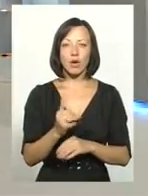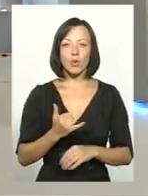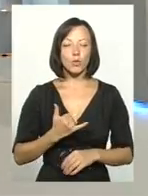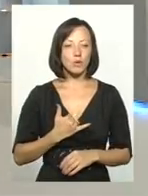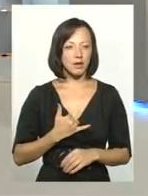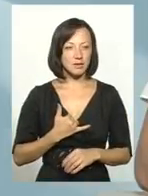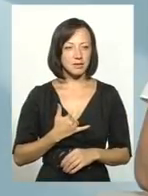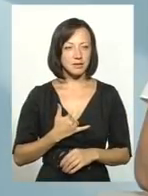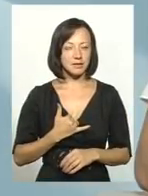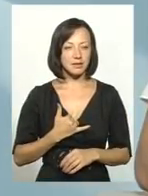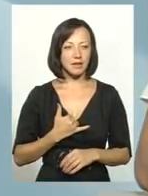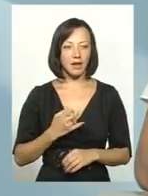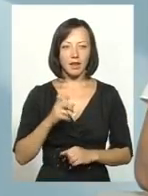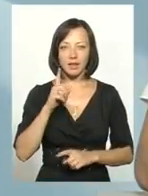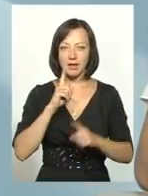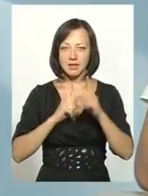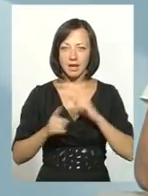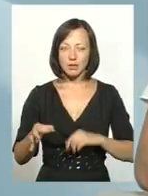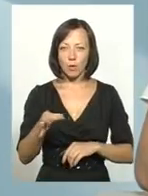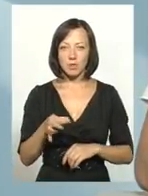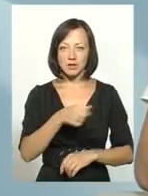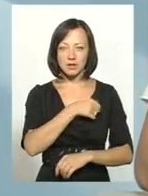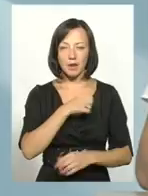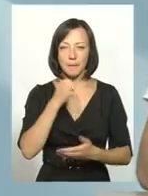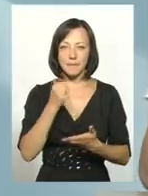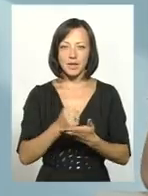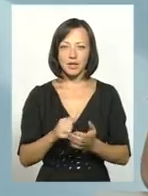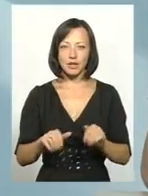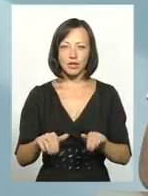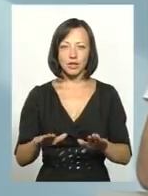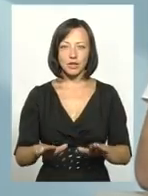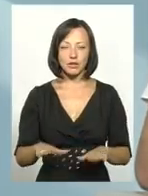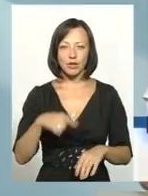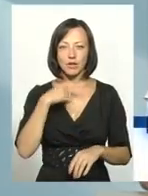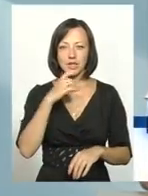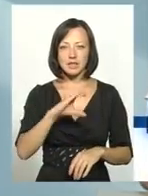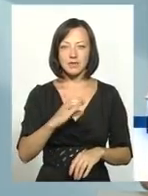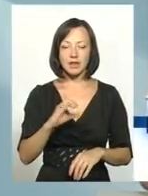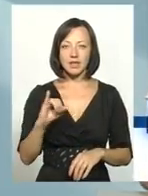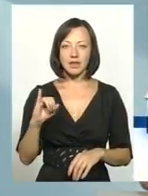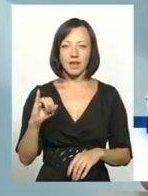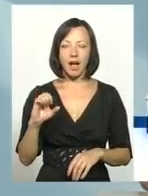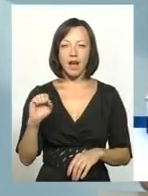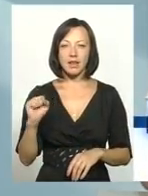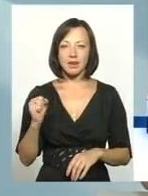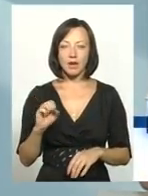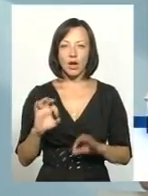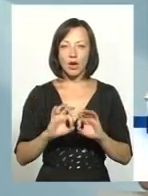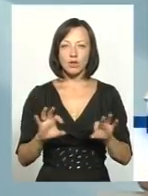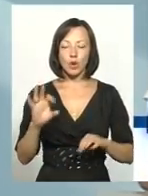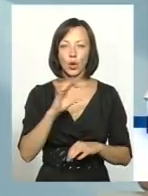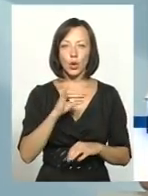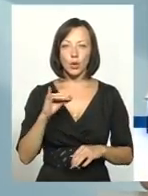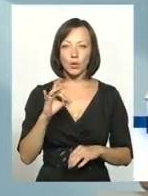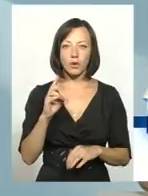на сесії обласної ради прийнято рішення. От ми сьогодні говорили, Светлана Андрійна розказала про Юрківці. Я би хотів, щоб вона ще